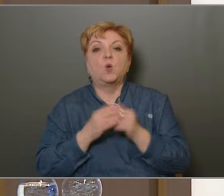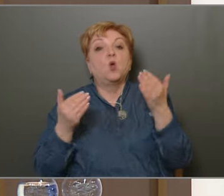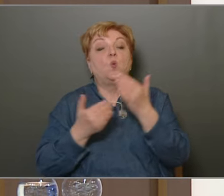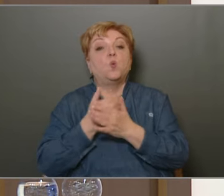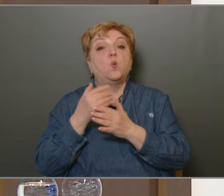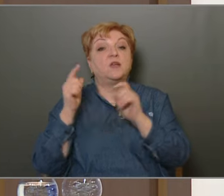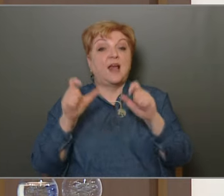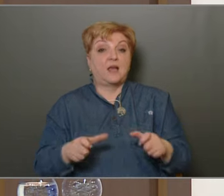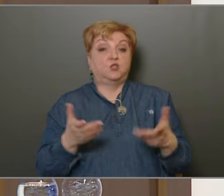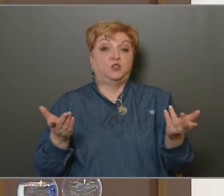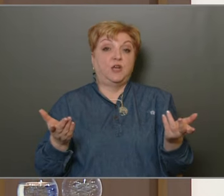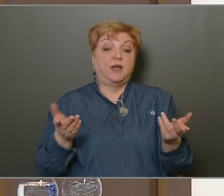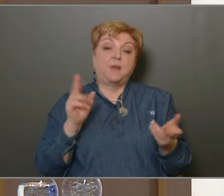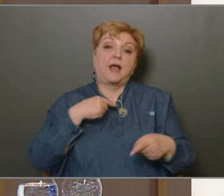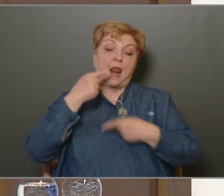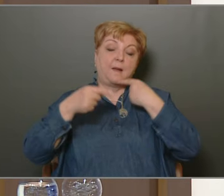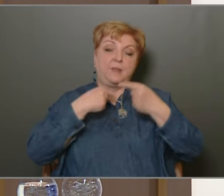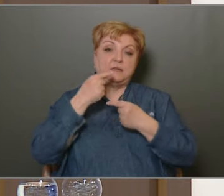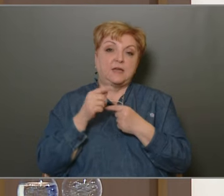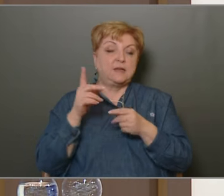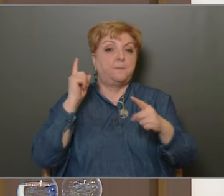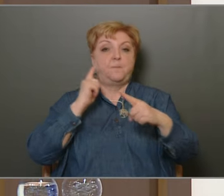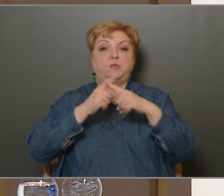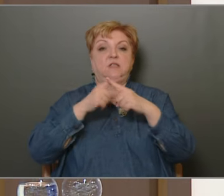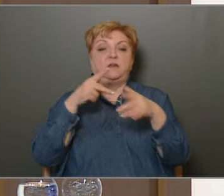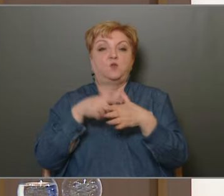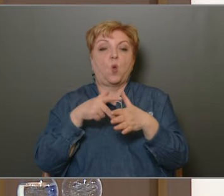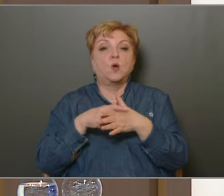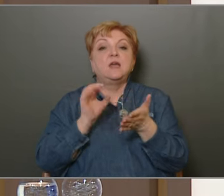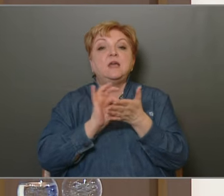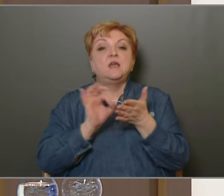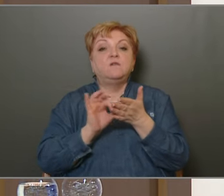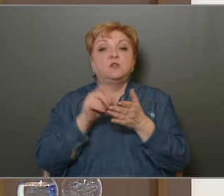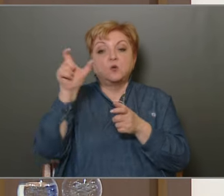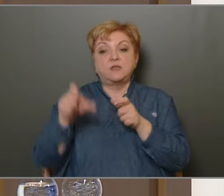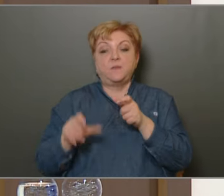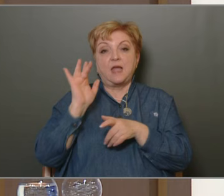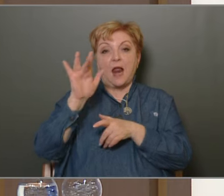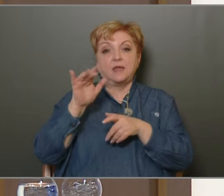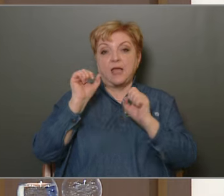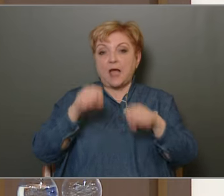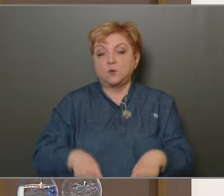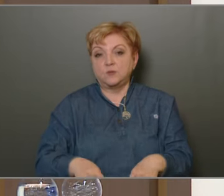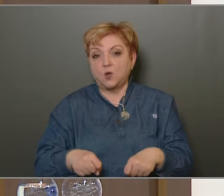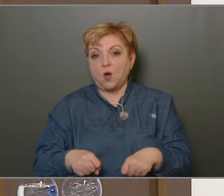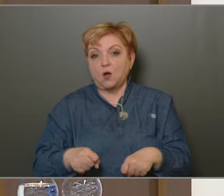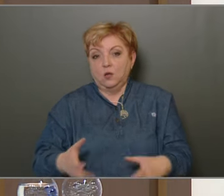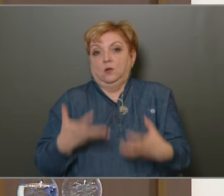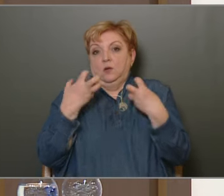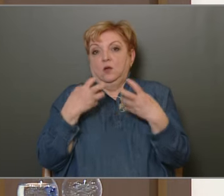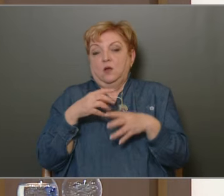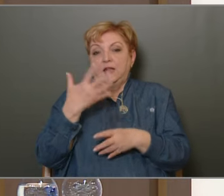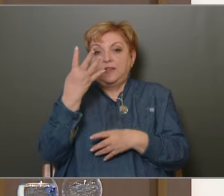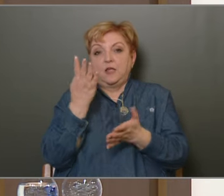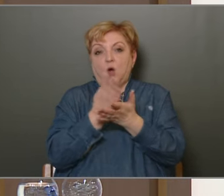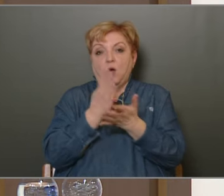Új jelenség viszont, és ez meg kell említeni, ez nem pozitív dolog, hogy a hivatalos személy jeleni erőszak felcsapta